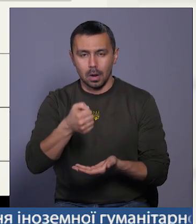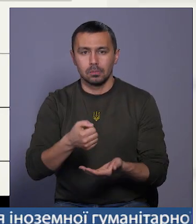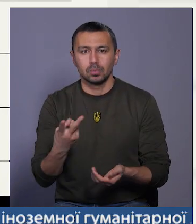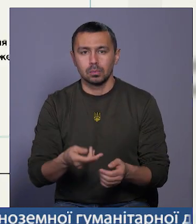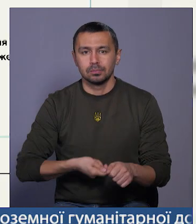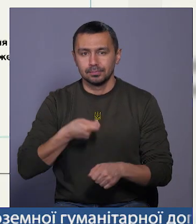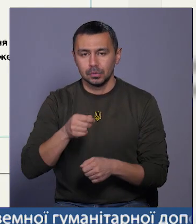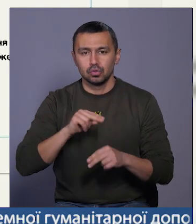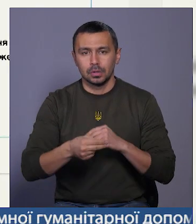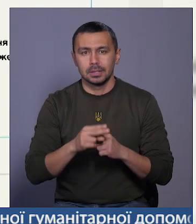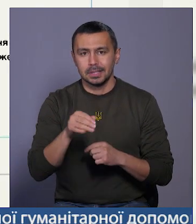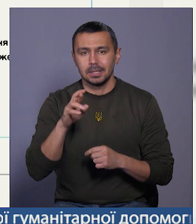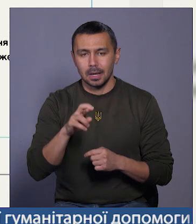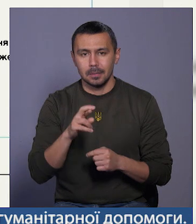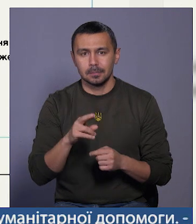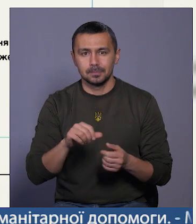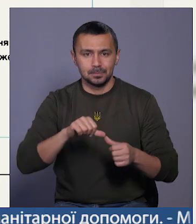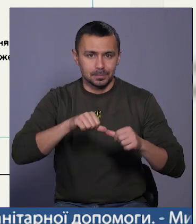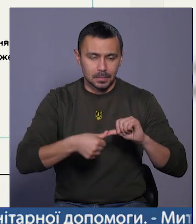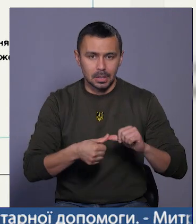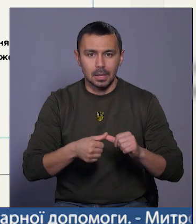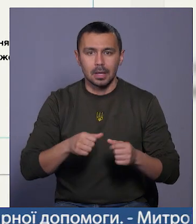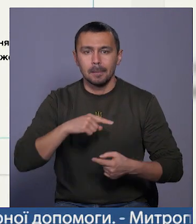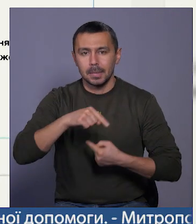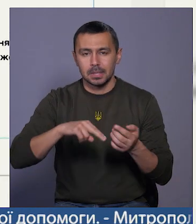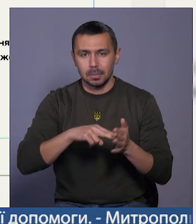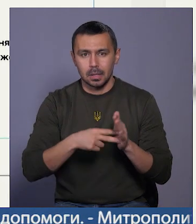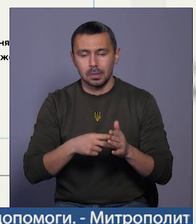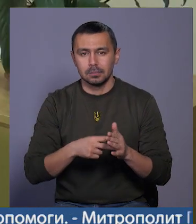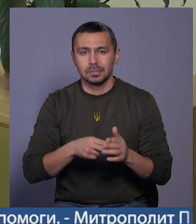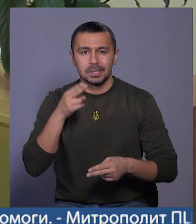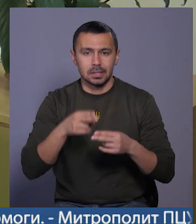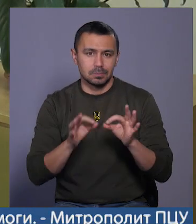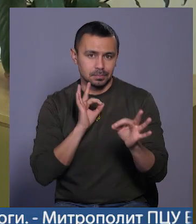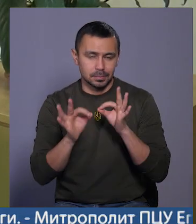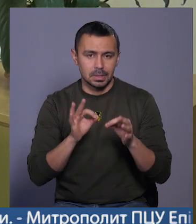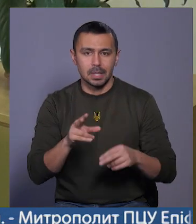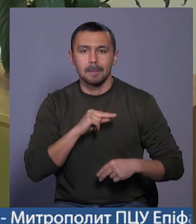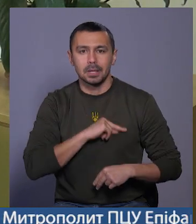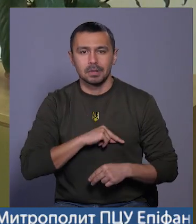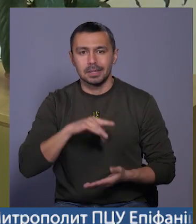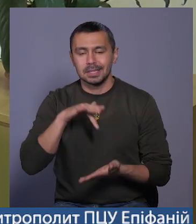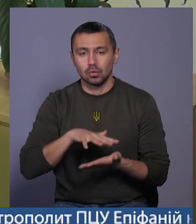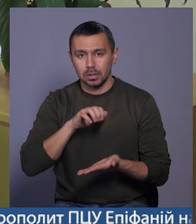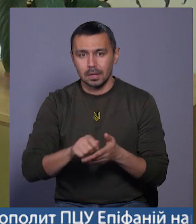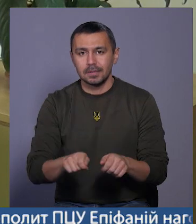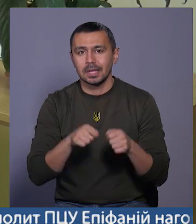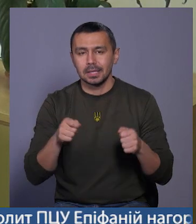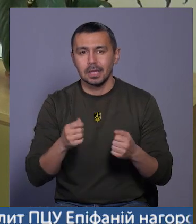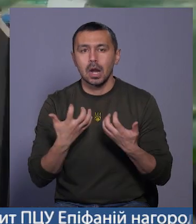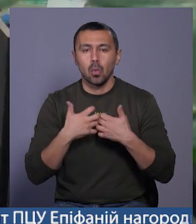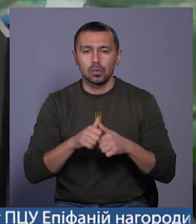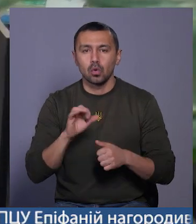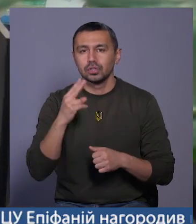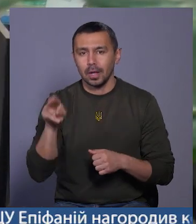заявку через портал «Дія», прикріпити до неї бізнес-план, пройти онлайн-співбесіду із працівниками Центру зайнятості та відкрити рахунок в